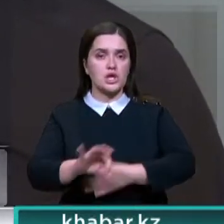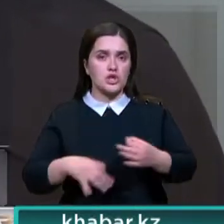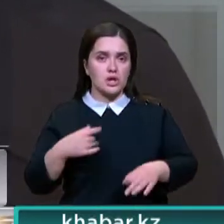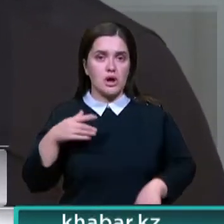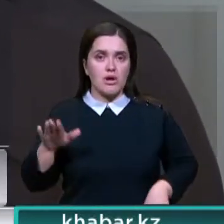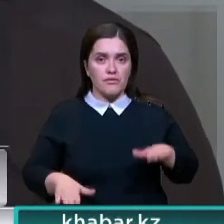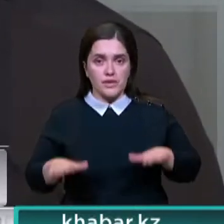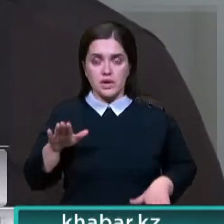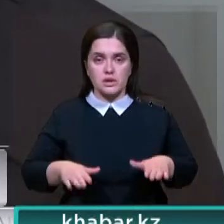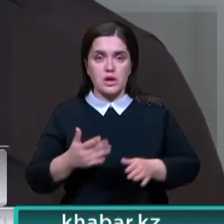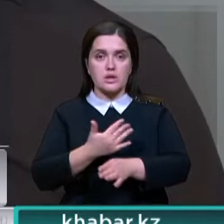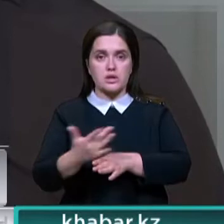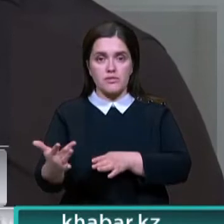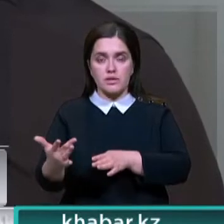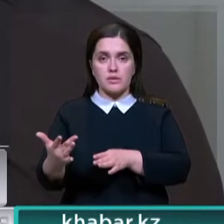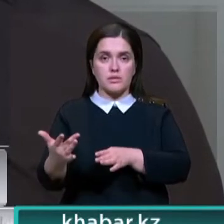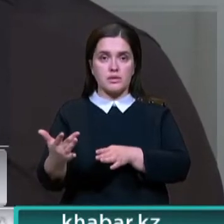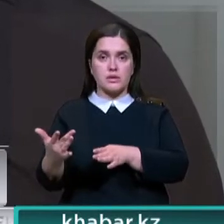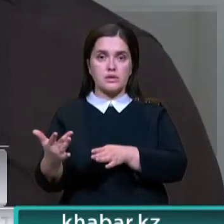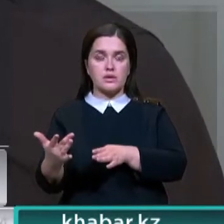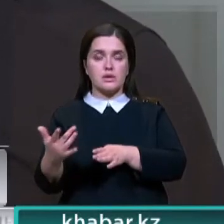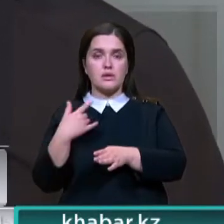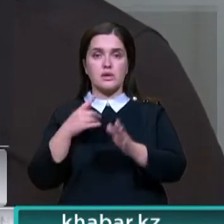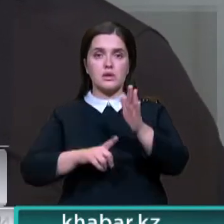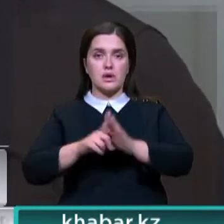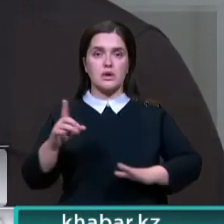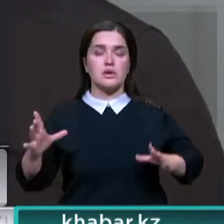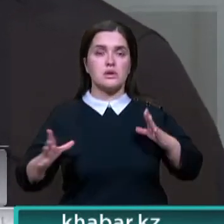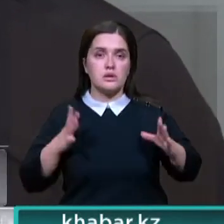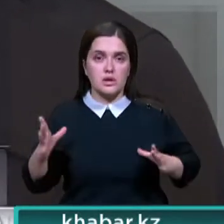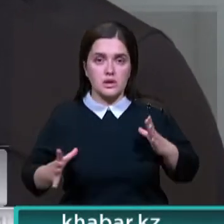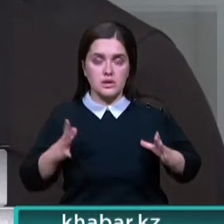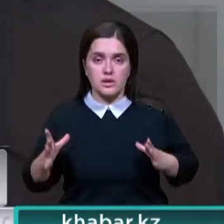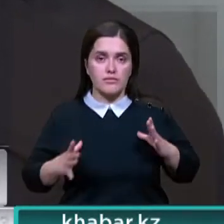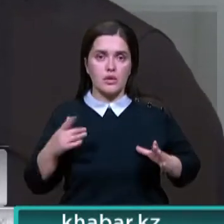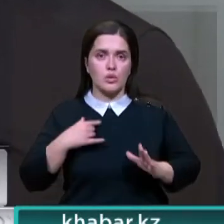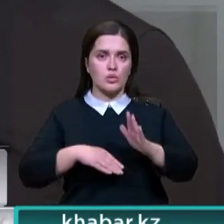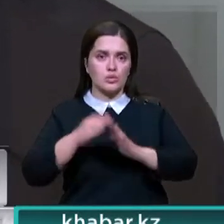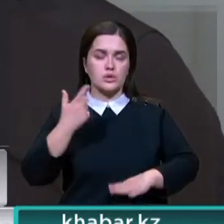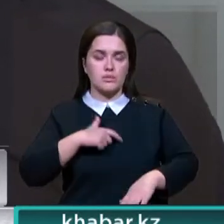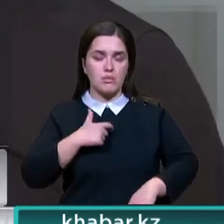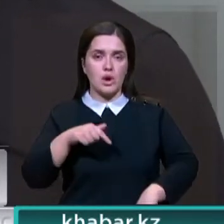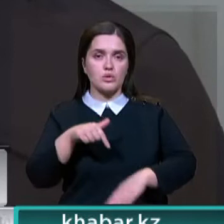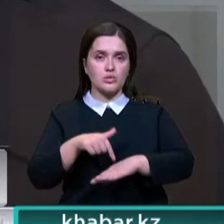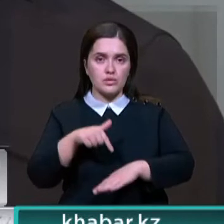Но со временем, так как я начал тренироваться, начал себя лучше чувствовать и